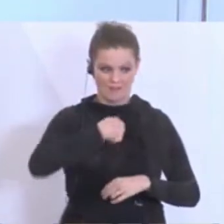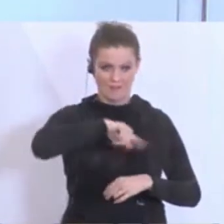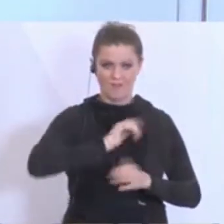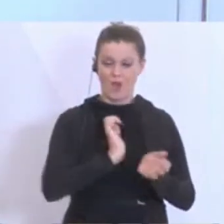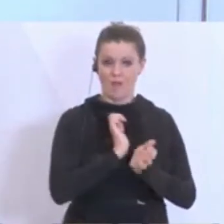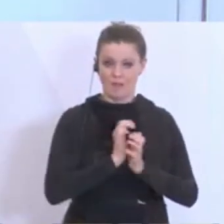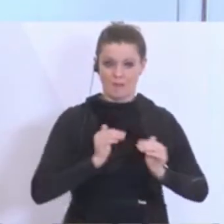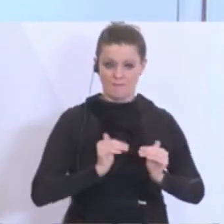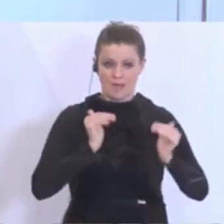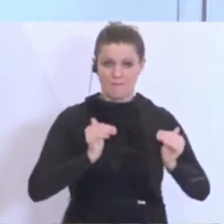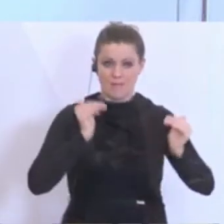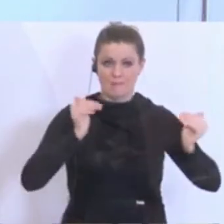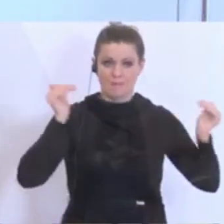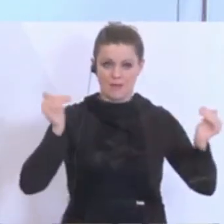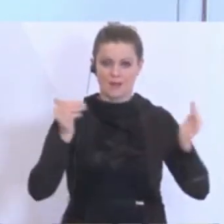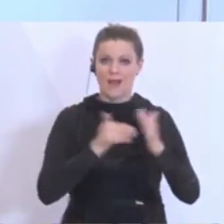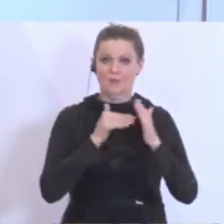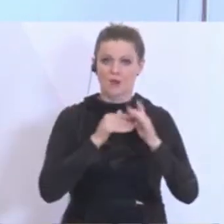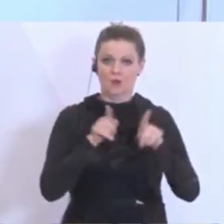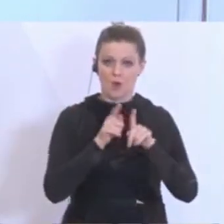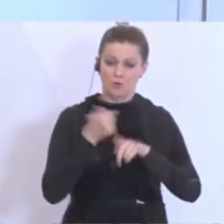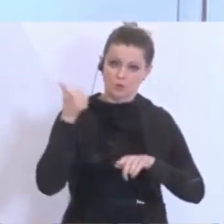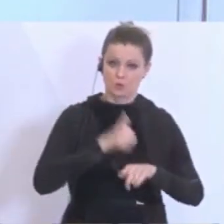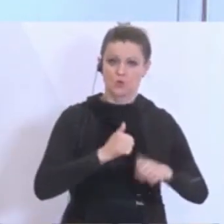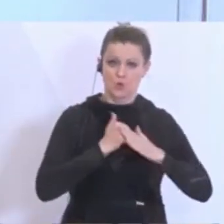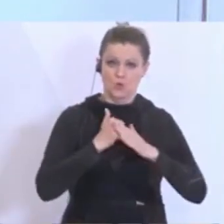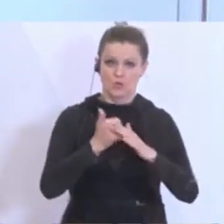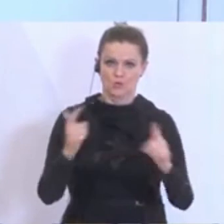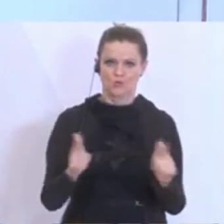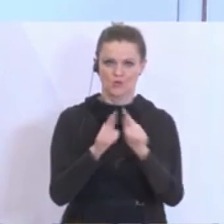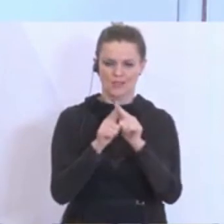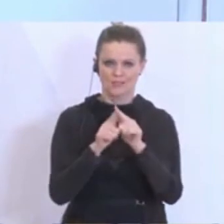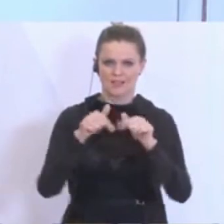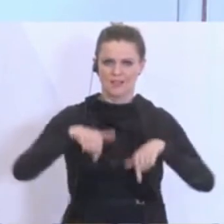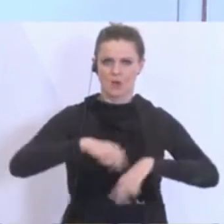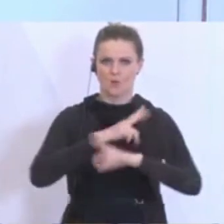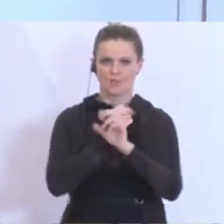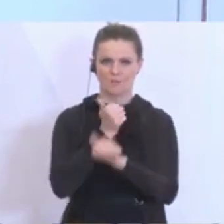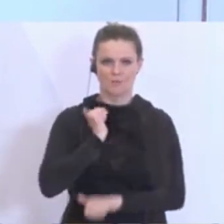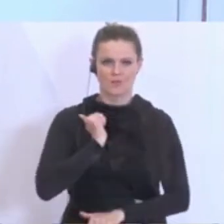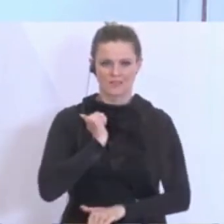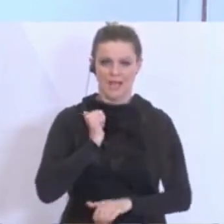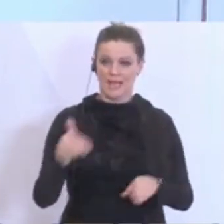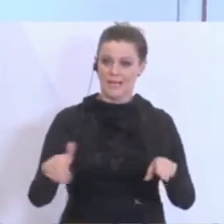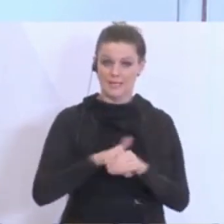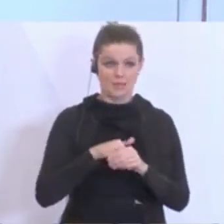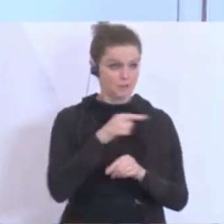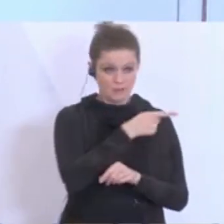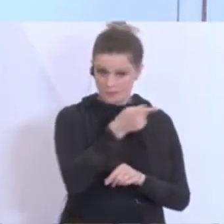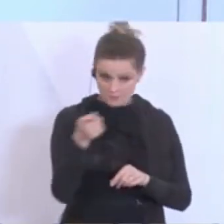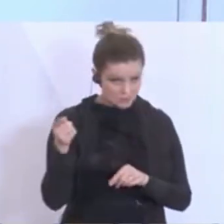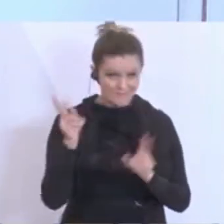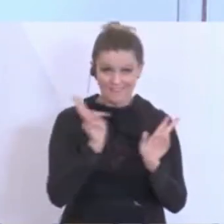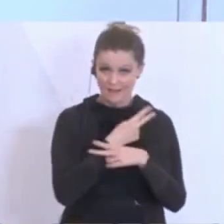auch noch die notwendigen Unterstützungsleistungen kommen. Das österreichische Bundesheer ist die Reserve, immer da, wenn andere nicht mehr können